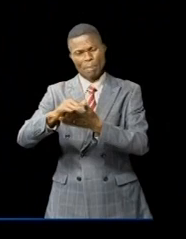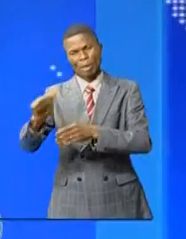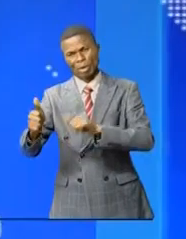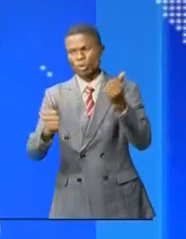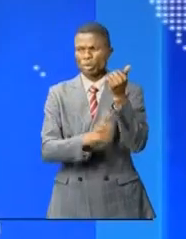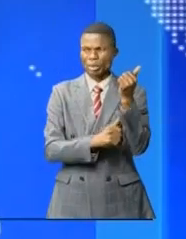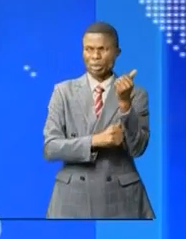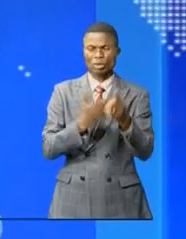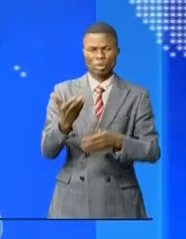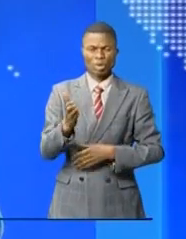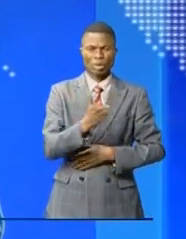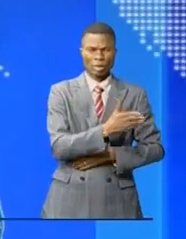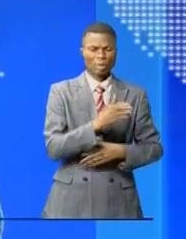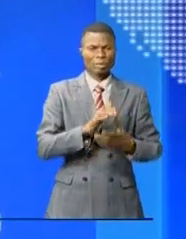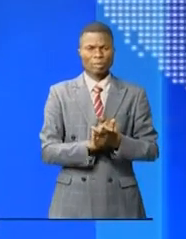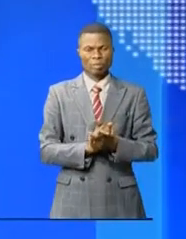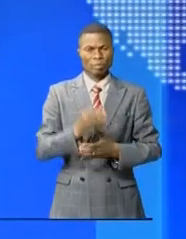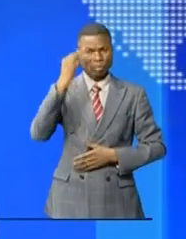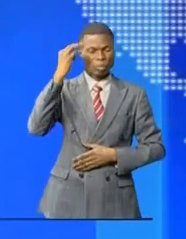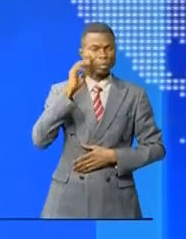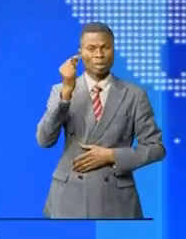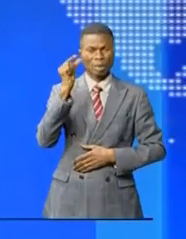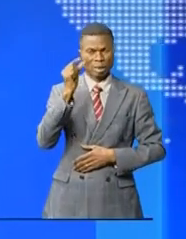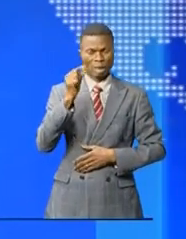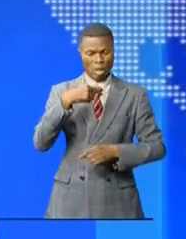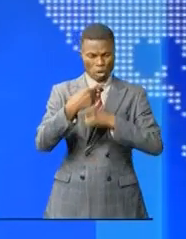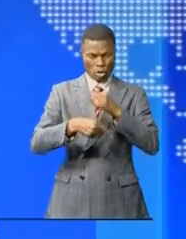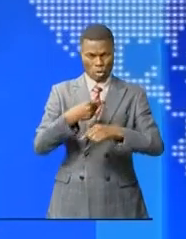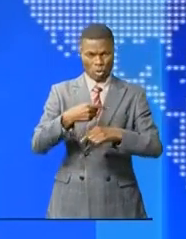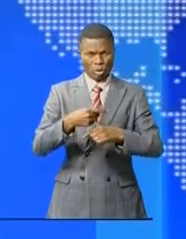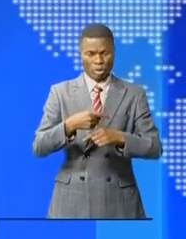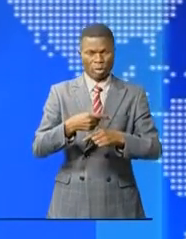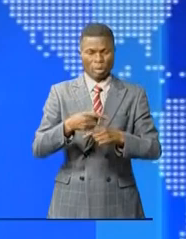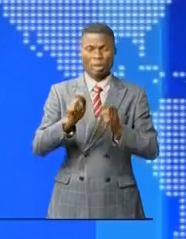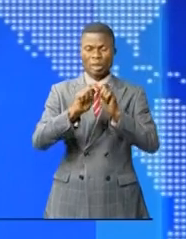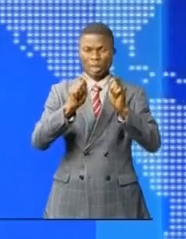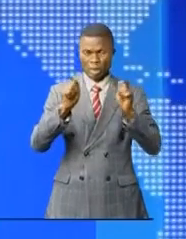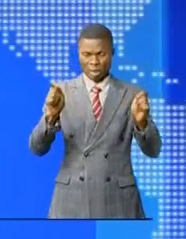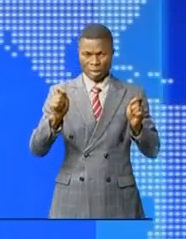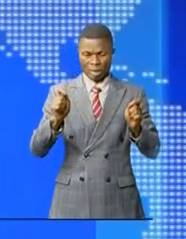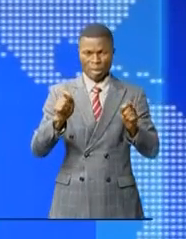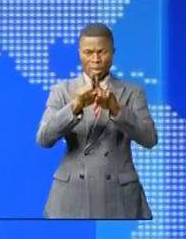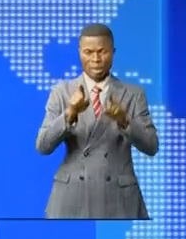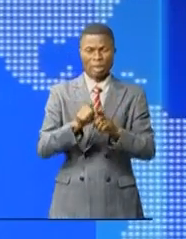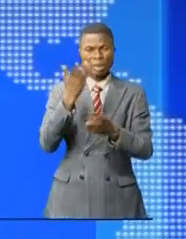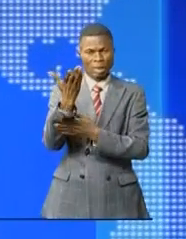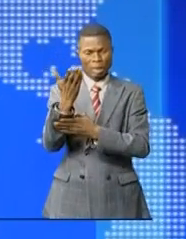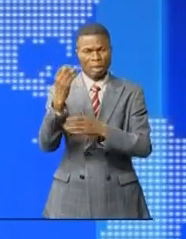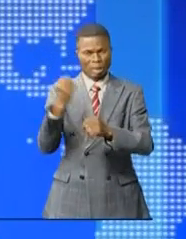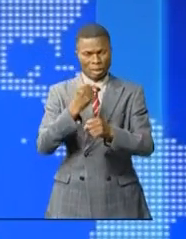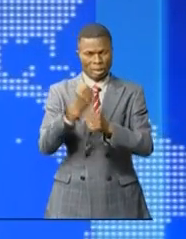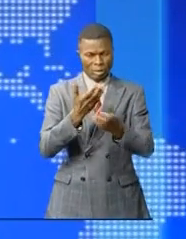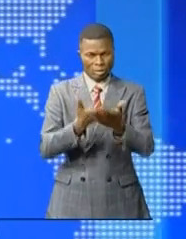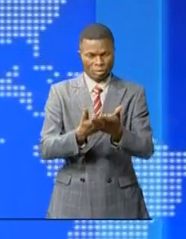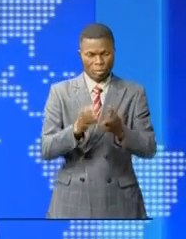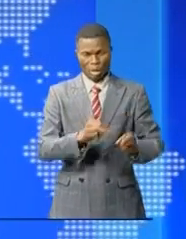pas. Et puis la ministre des Mines a procédé au lancement de Tender. Le Tender est un appel d'offres et